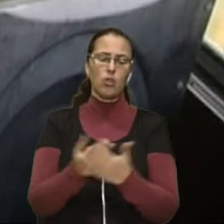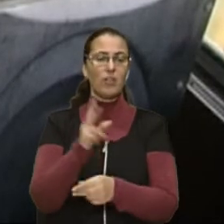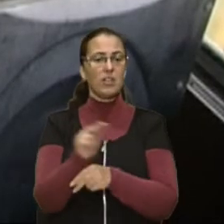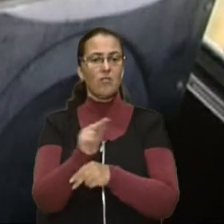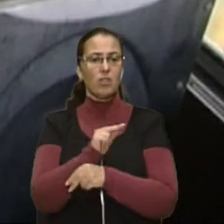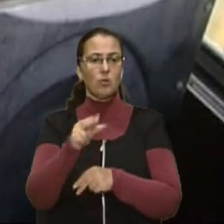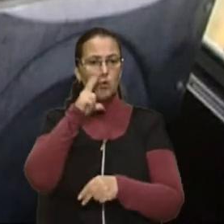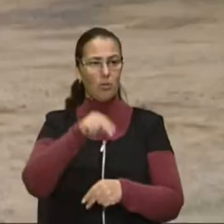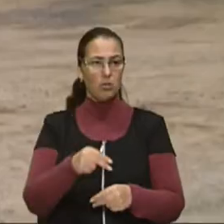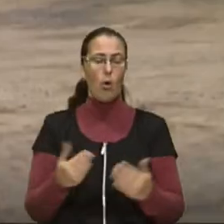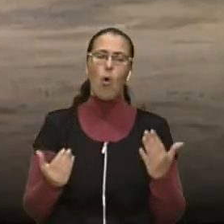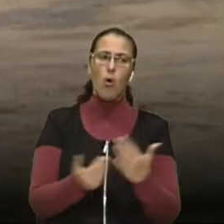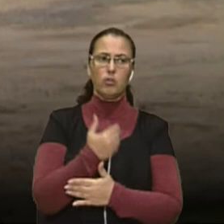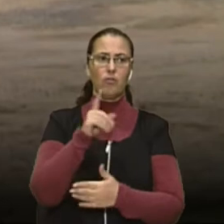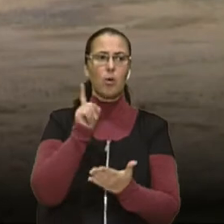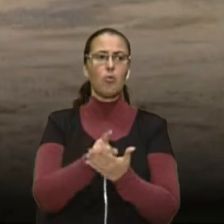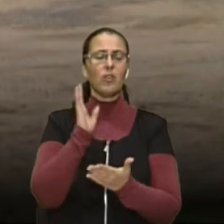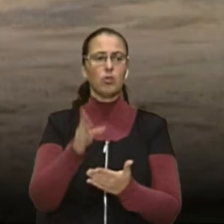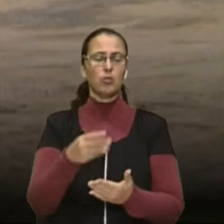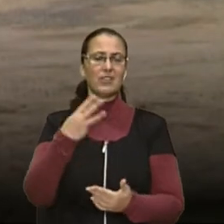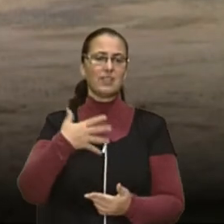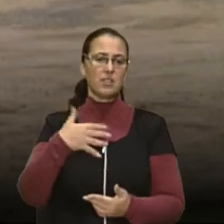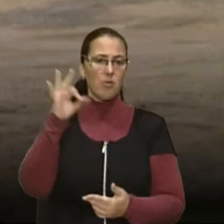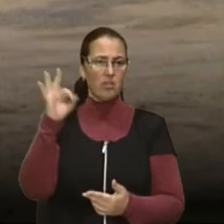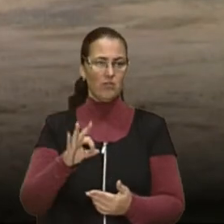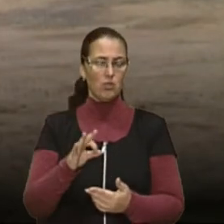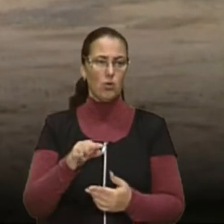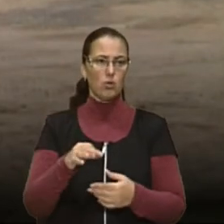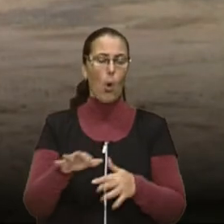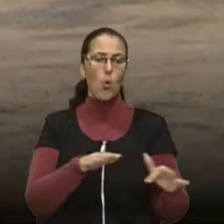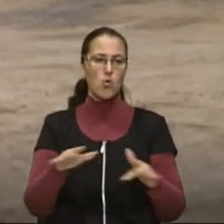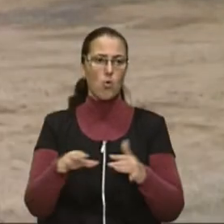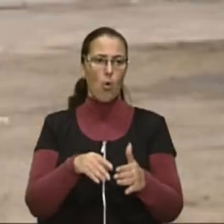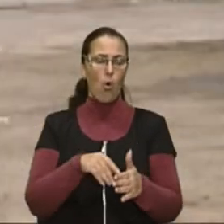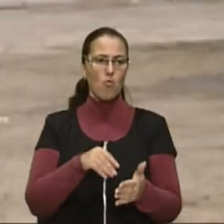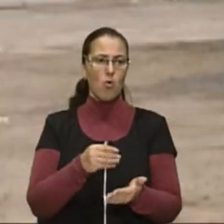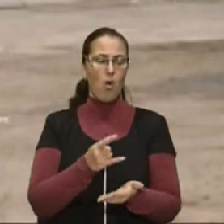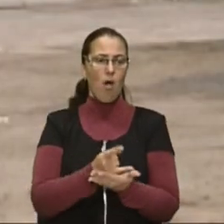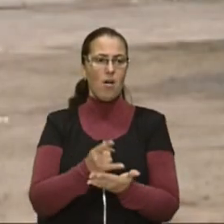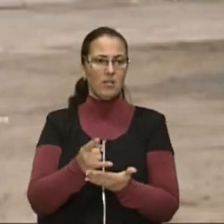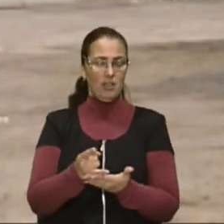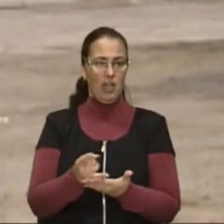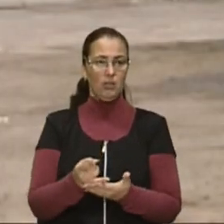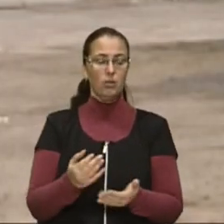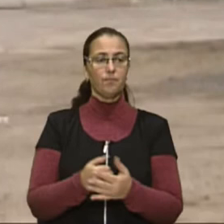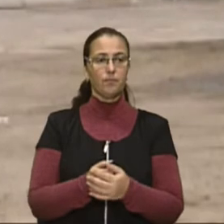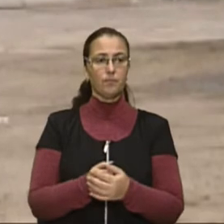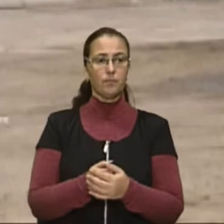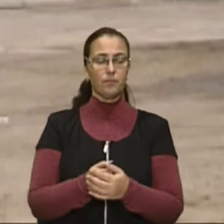«Має бути оновлення на 35% рухомого складу, а також відновлення існуюче. У разі невиконання